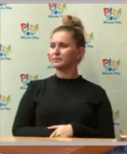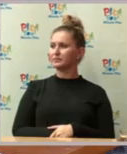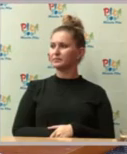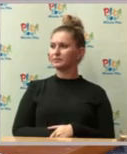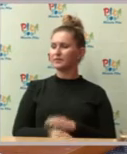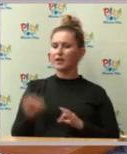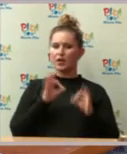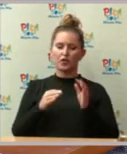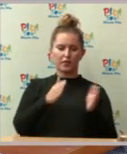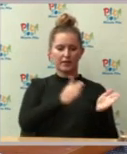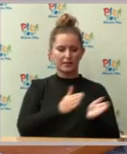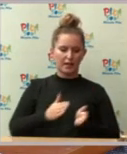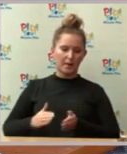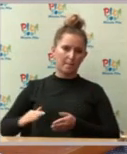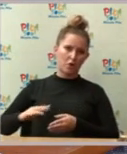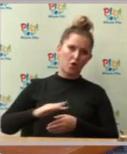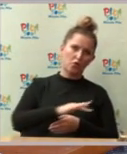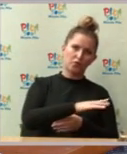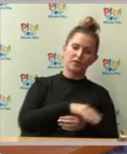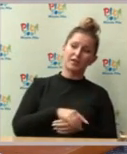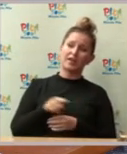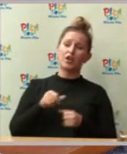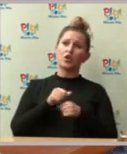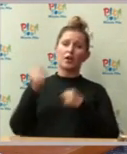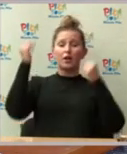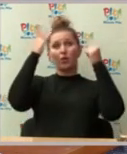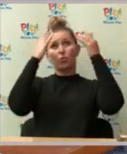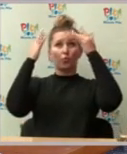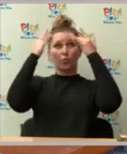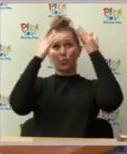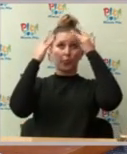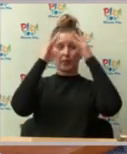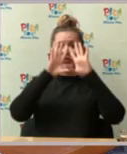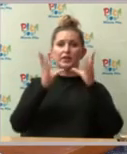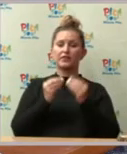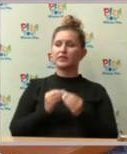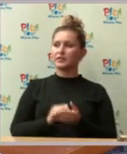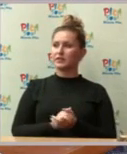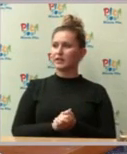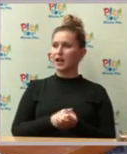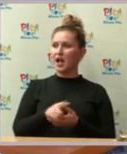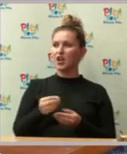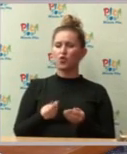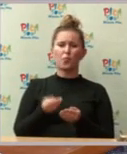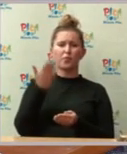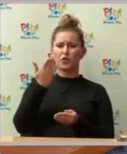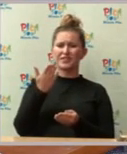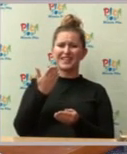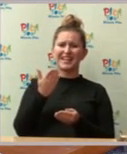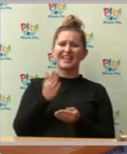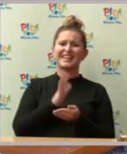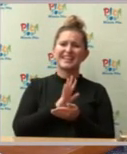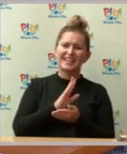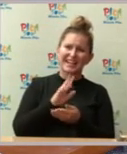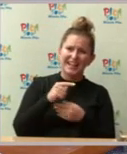brzegów. To było marzenie chyba nas wszystkich, aby to zrealizować. Natomiast proszę pamiętać, że to są koszty kilkunastu milionów